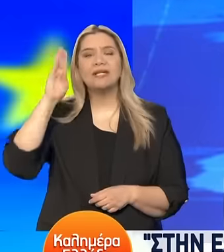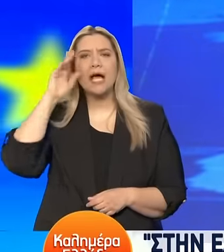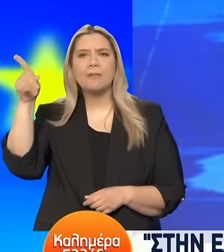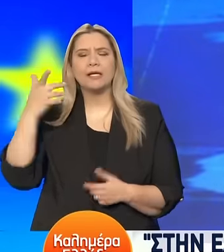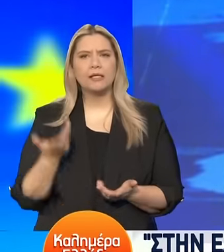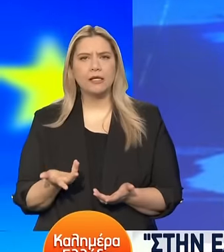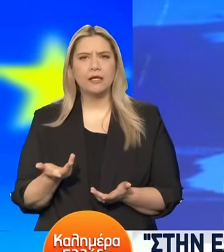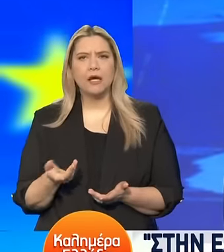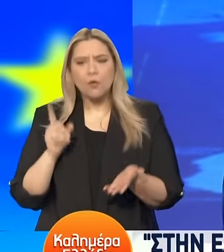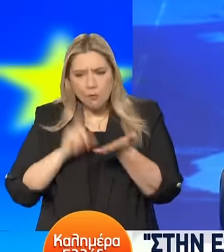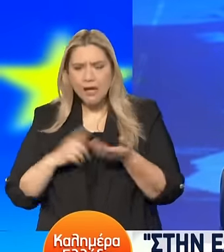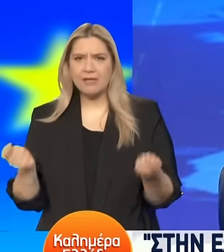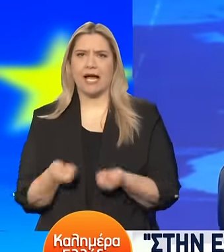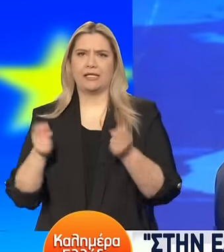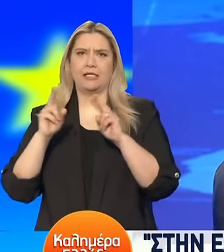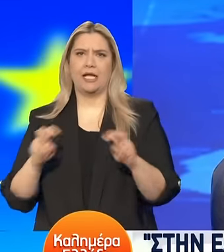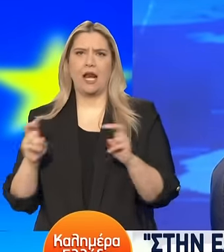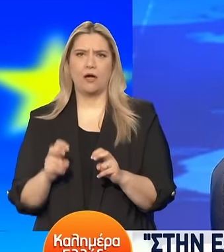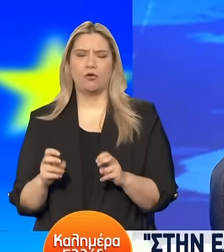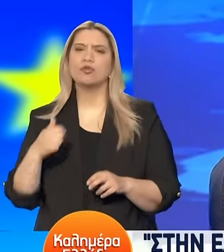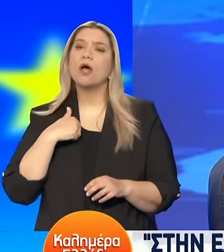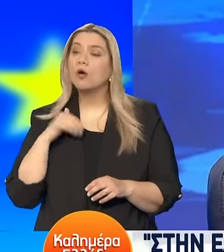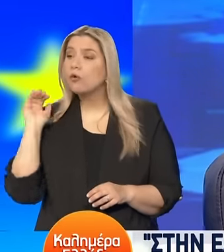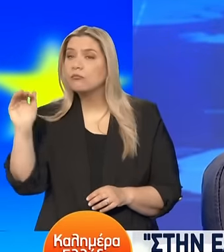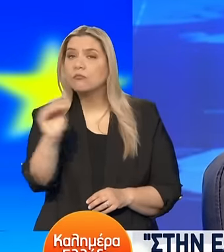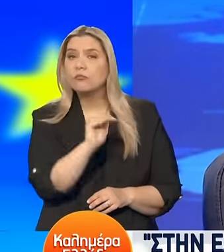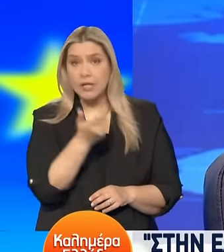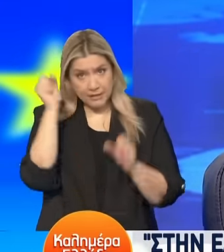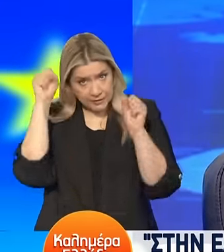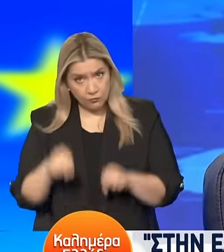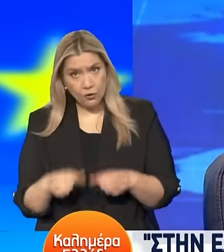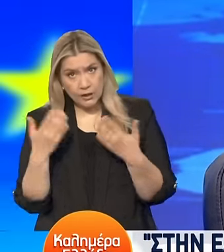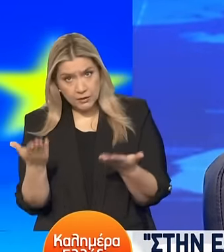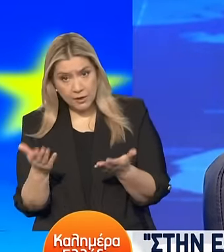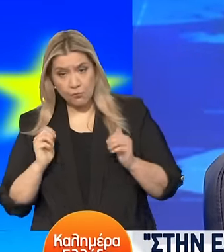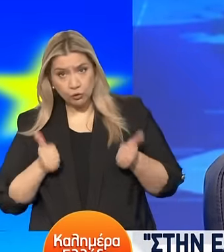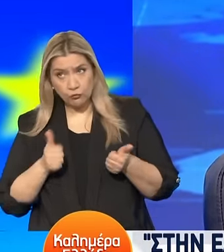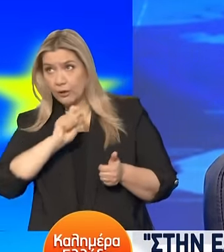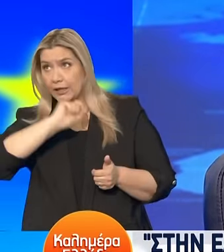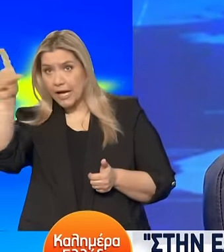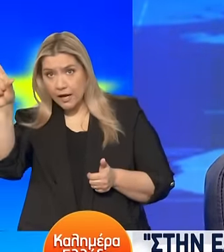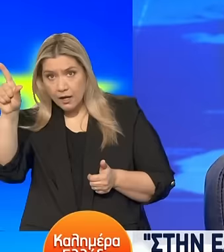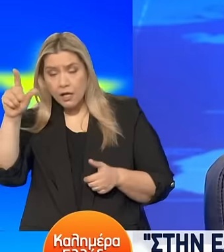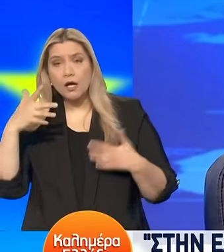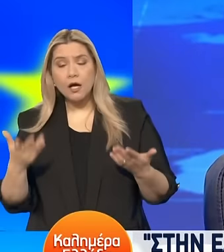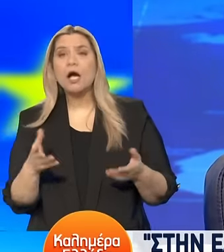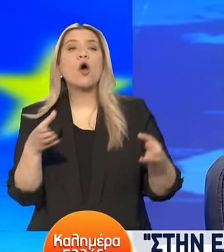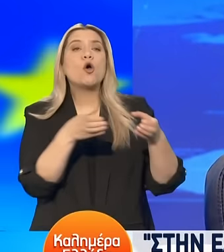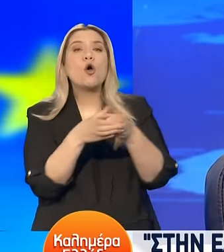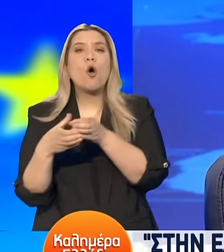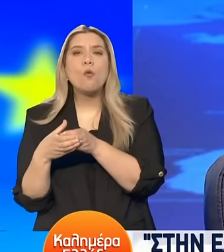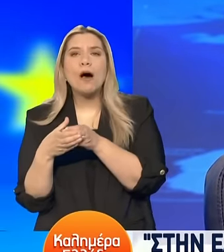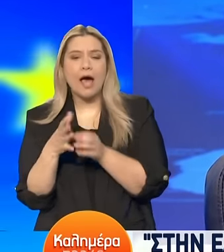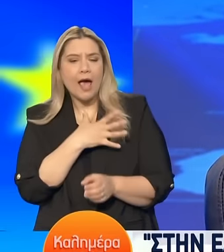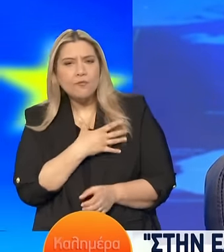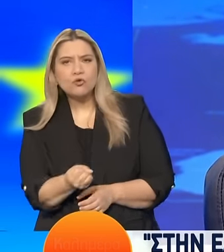θέτω στους τηλεθεατές σας είναι αν συμφωνούν με αυτή την πρωτοβουλία ποιο κόμμα εμπιστεύονται την επόμενη μέρα να διαπαρματευτεί στην Ευρώπη να